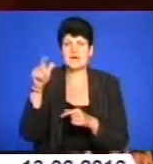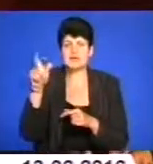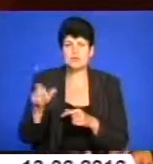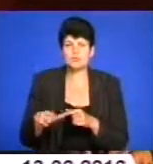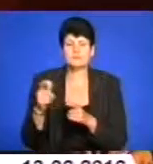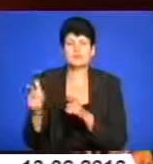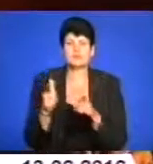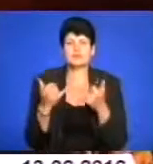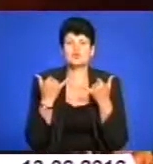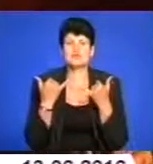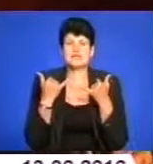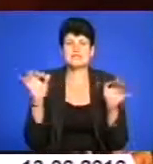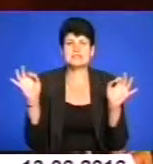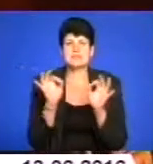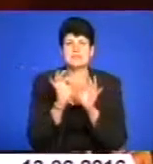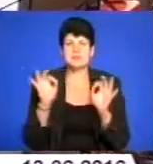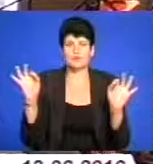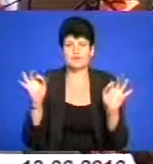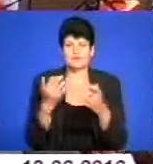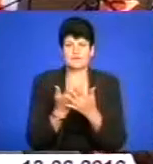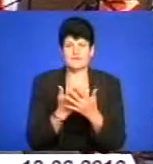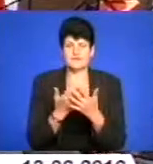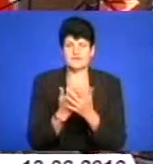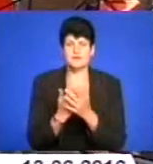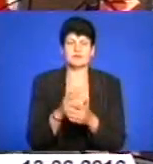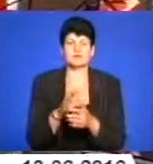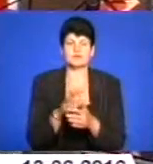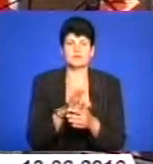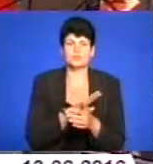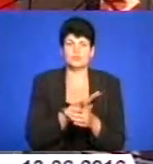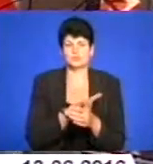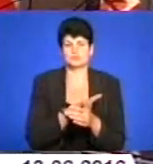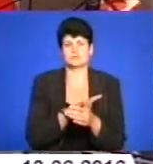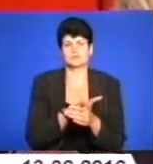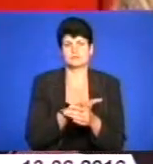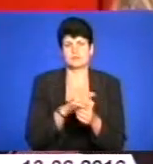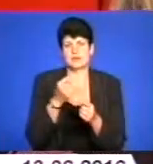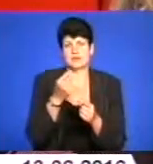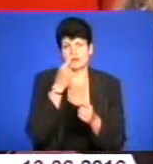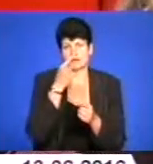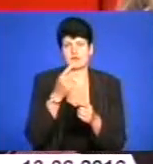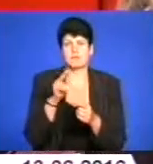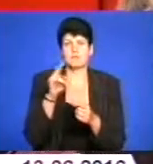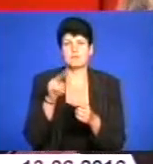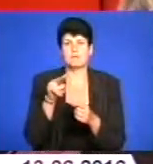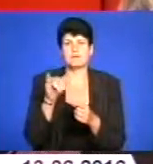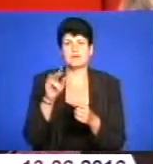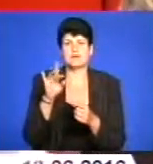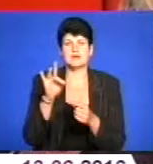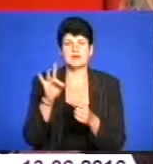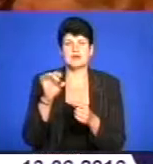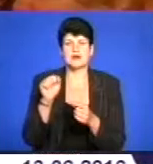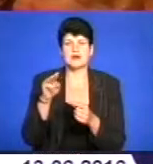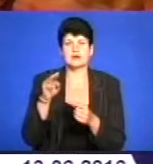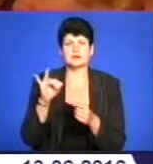кілька сучасних за мелодію композицій з фільмів, які вийшли в прокат зовсім нещодавно. Це «Пірати Карибського моря», «Гаррі